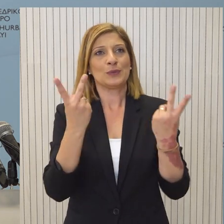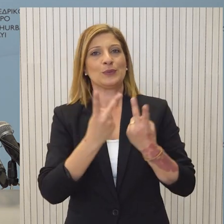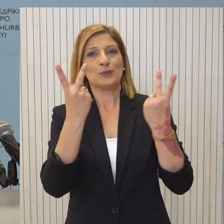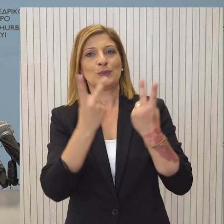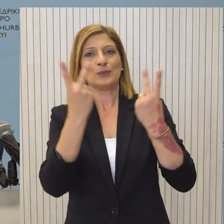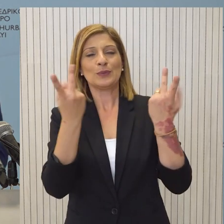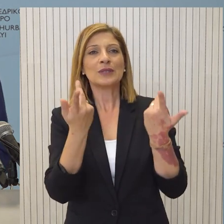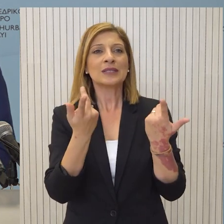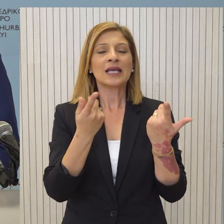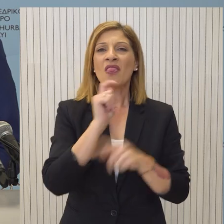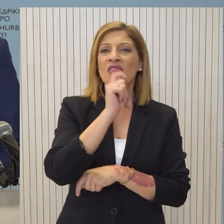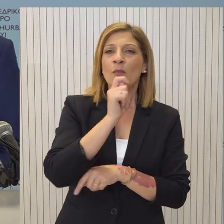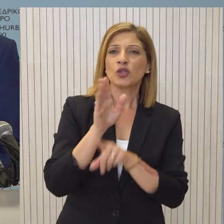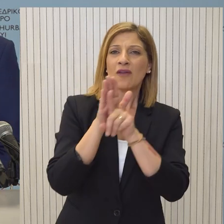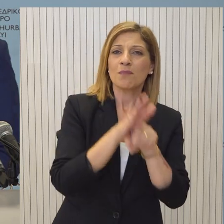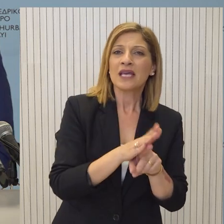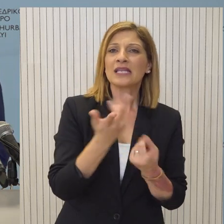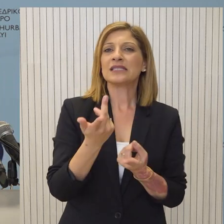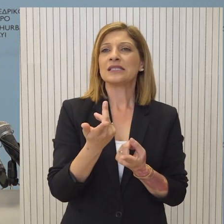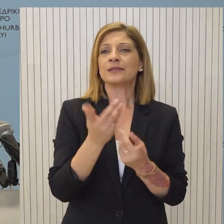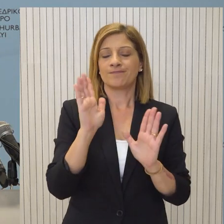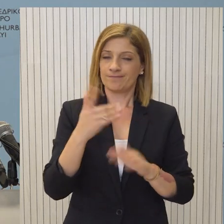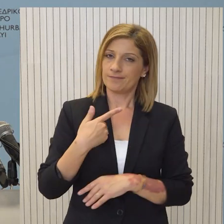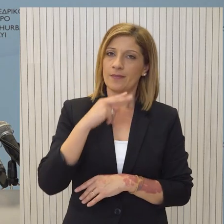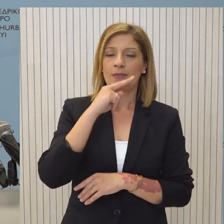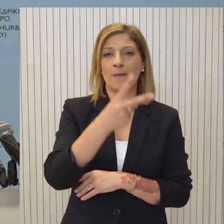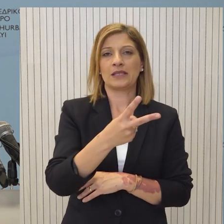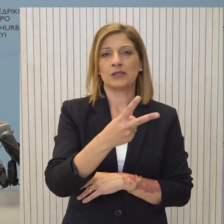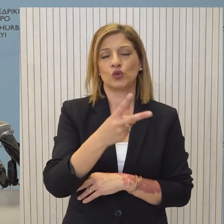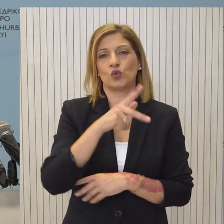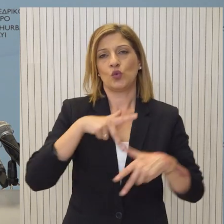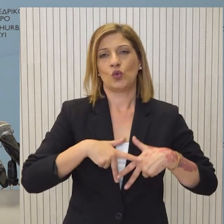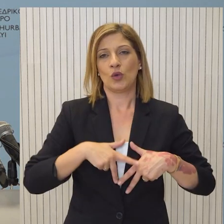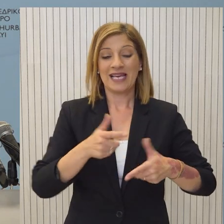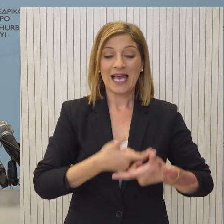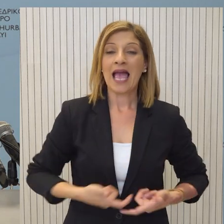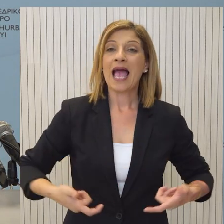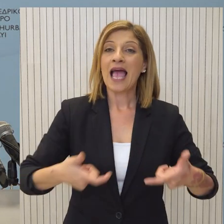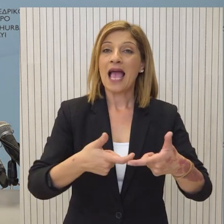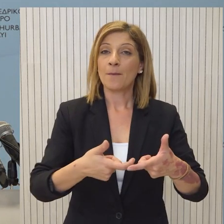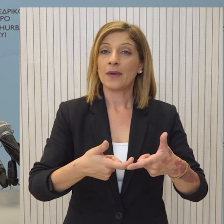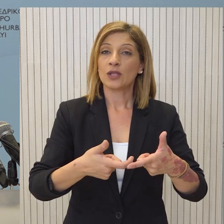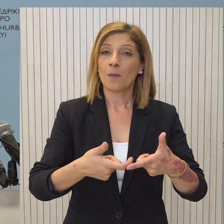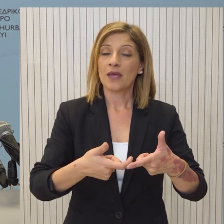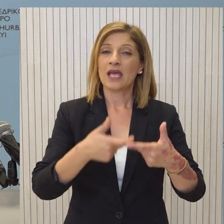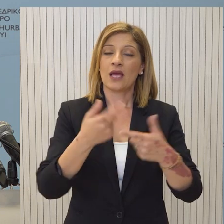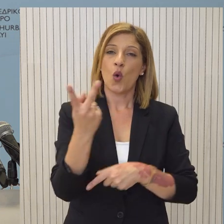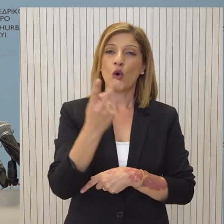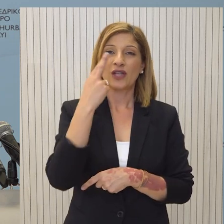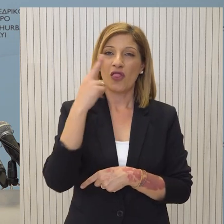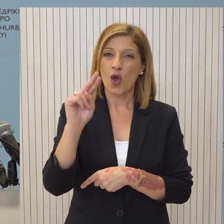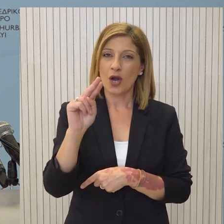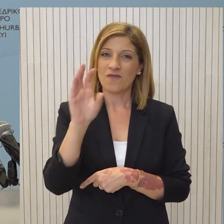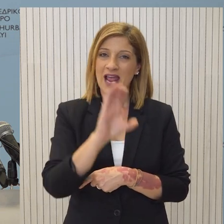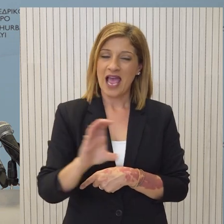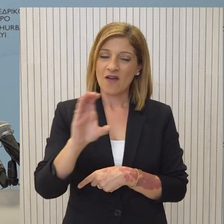Για να είμαστε συγκεκριμένοι, αφού στην συνεδρία της Επιτροπής των Μόνιμων Αντιπροσώπων της 22 Νοευρίου, η